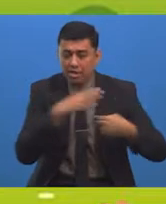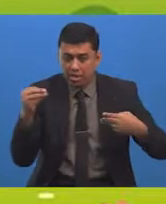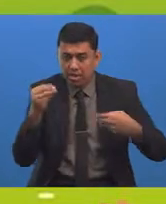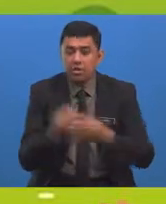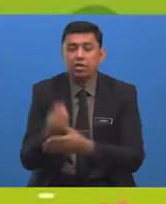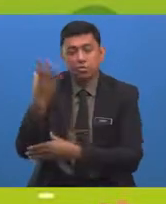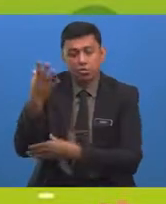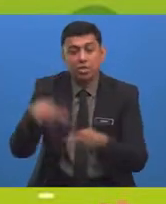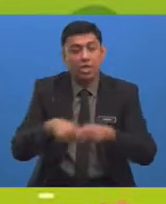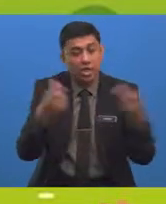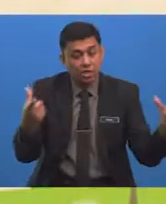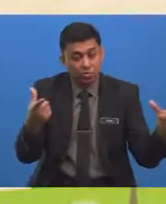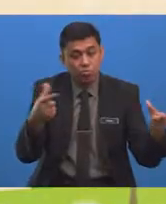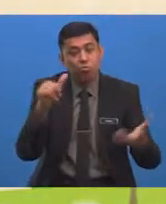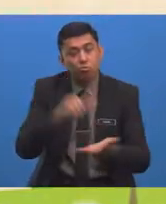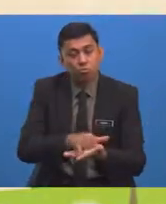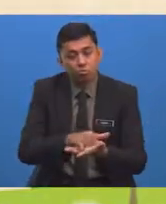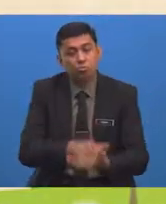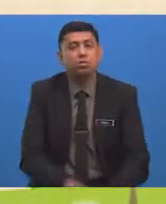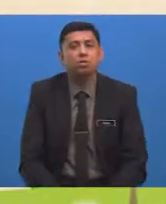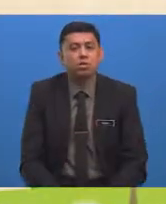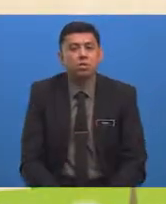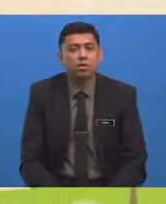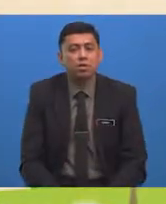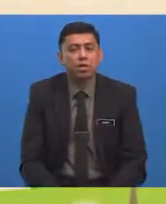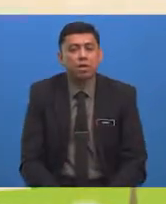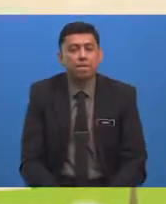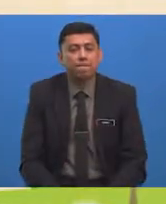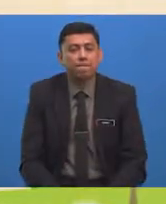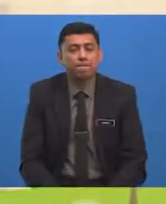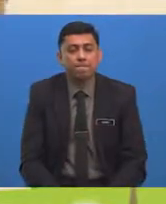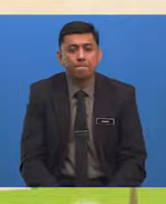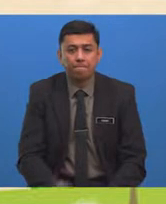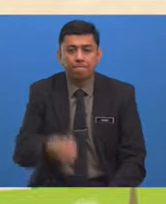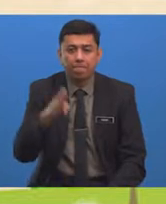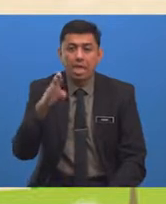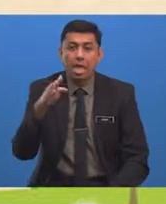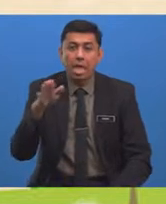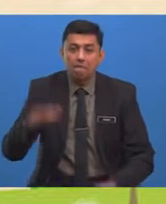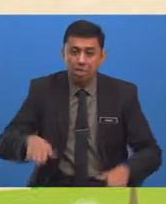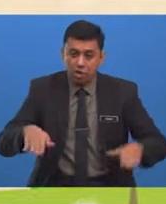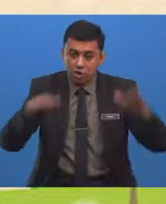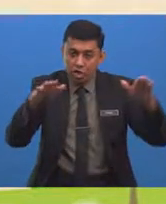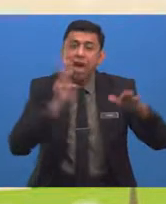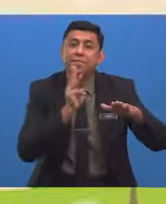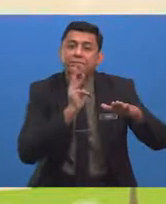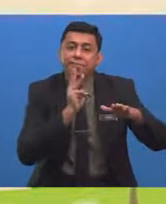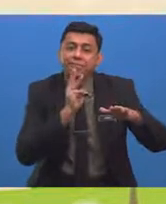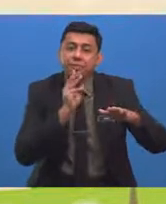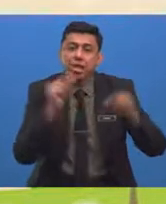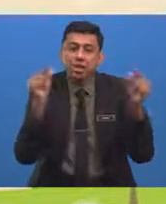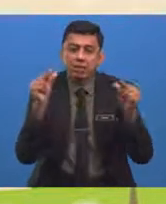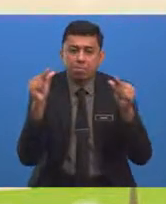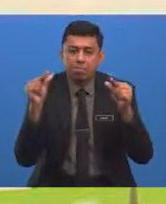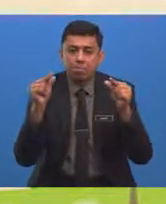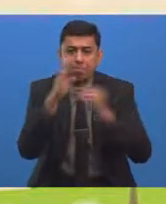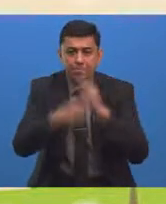Selain Itu Faktor Bencana Alam Seperti Banjir Gempa Bumi